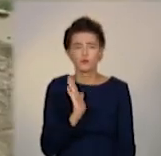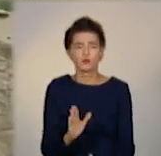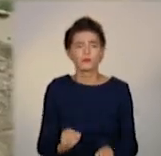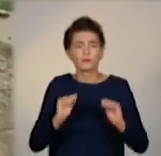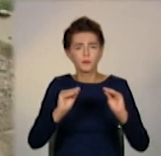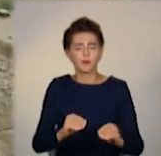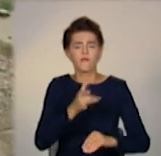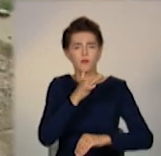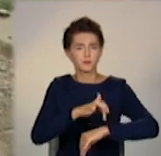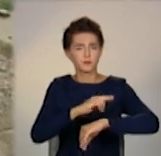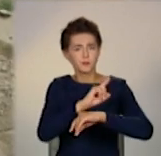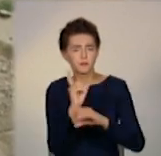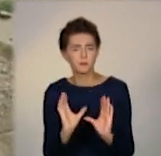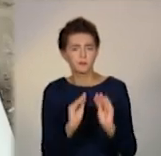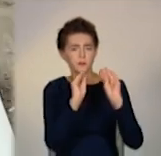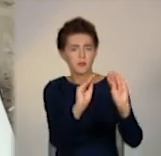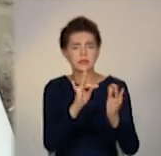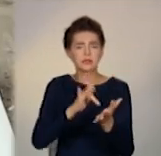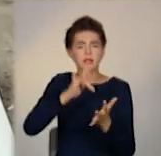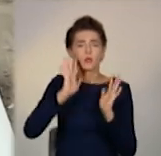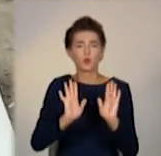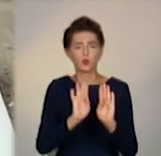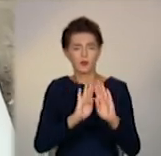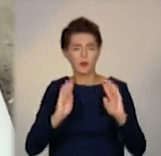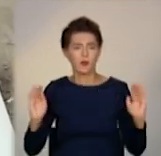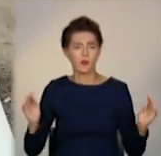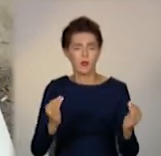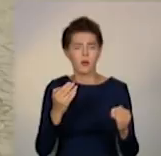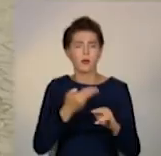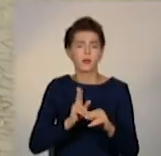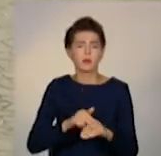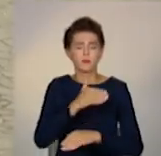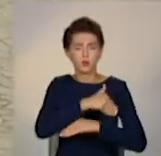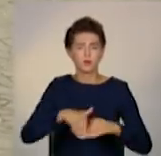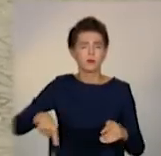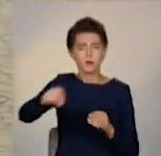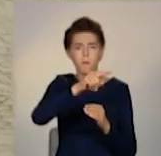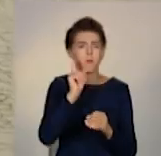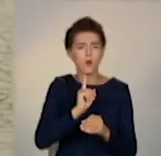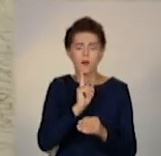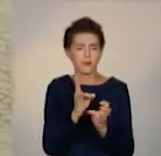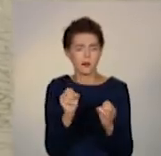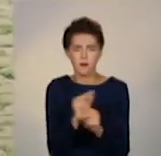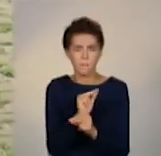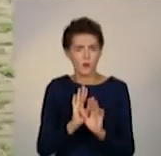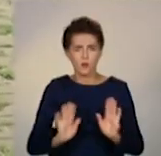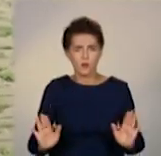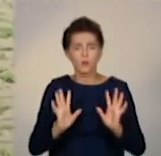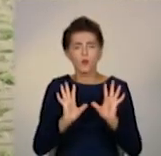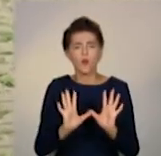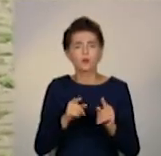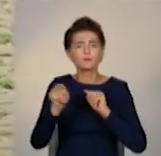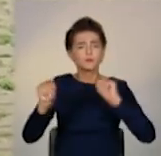сонячний годинник, оновлять лише центральну частину бульвару. Тротуари у Бабіч не ремонтуватимуть. Ділянки між